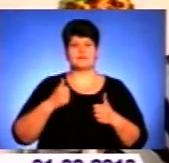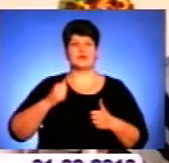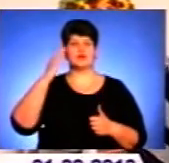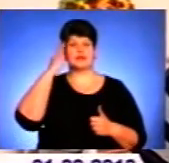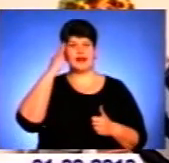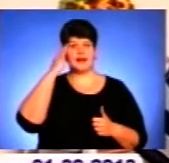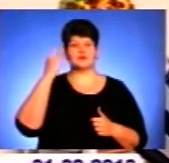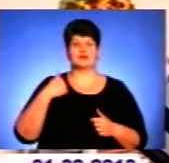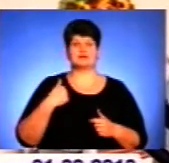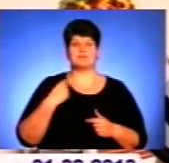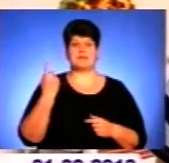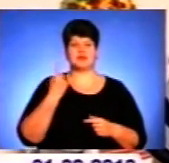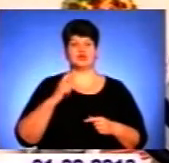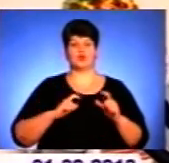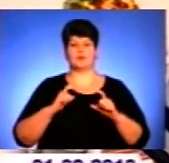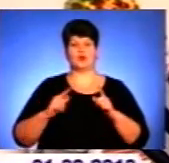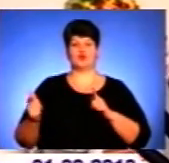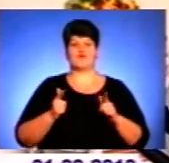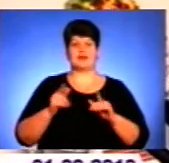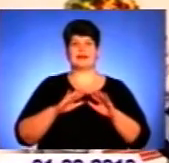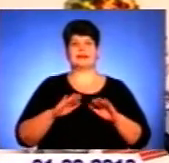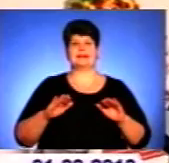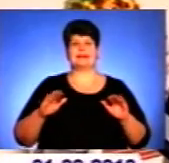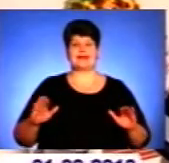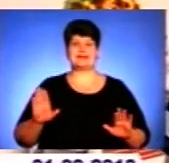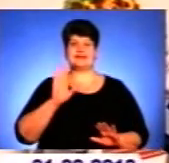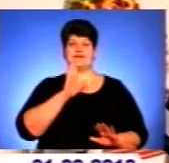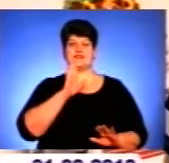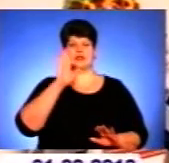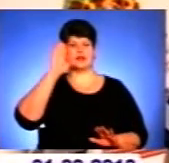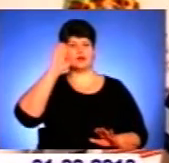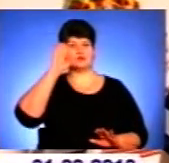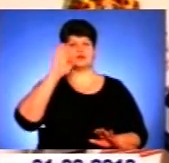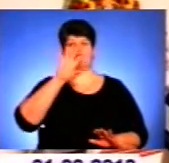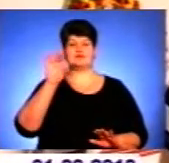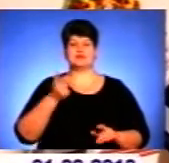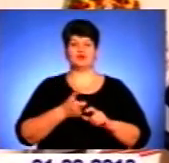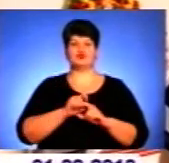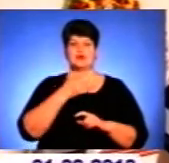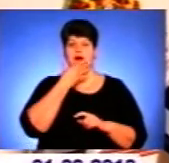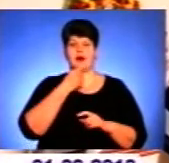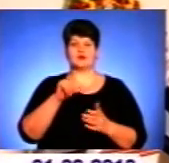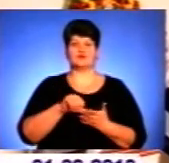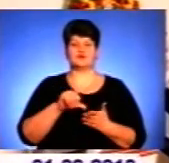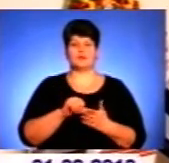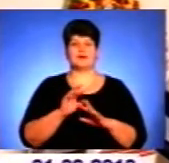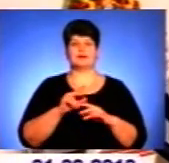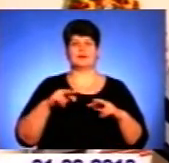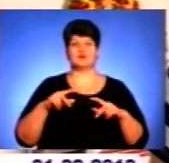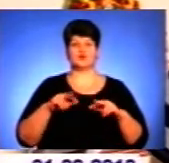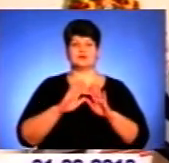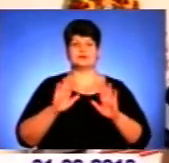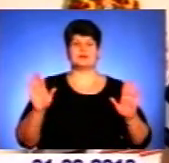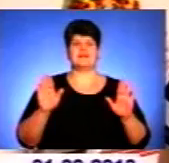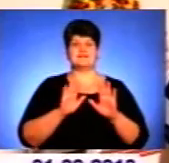тому що в нас перший курс ми готували дітей, дівчата, хлопчики, всі дуже гарно виступають, танцюють, співають,